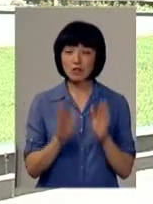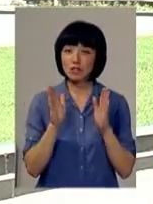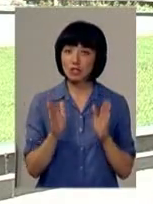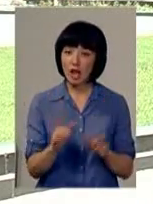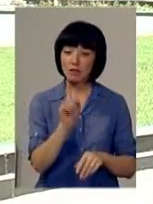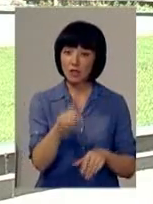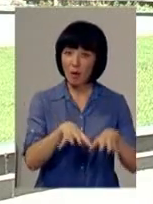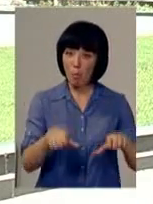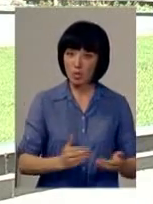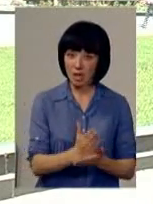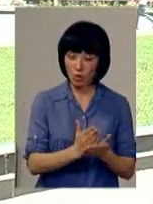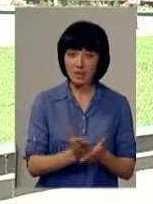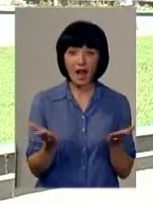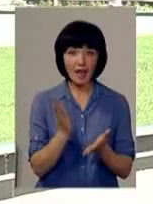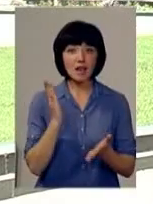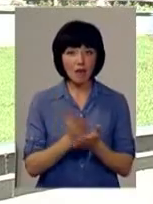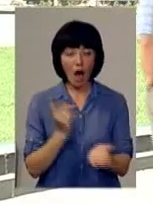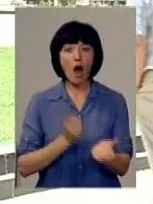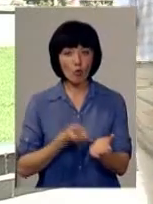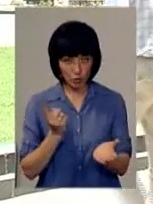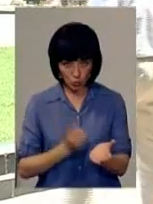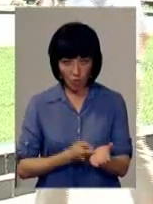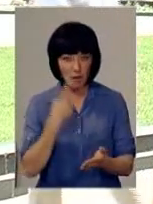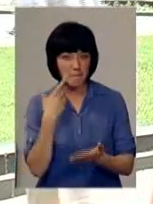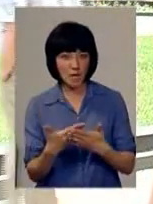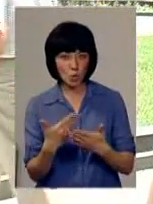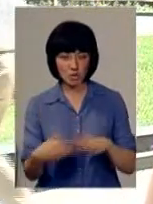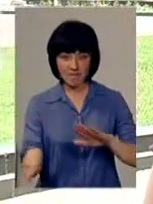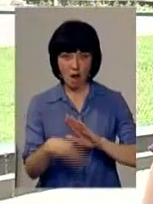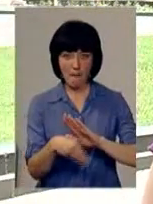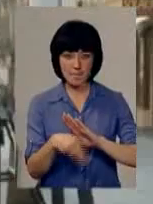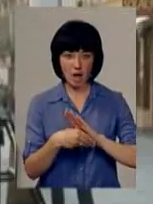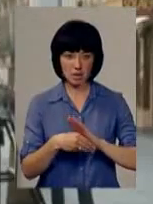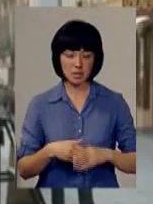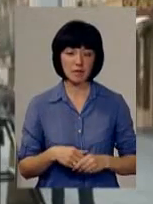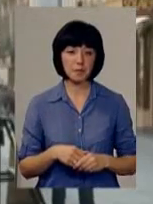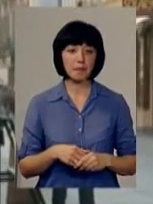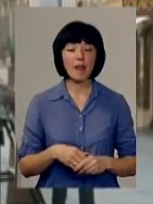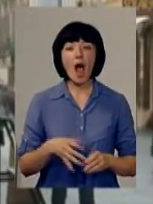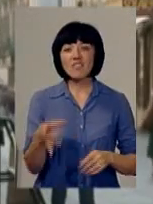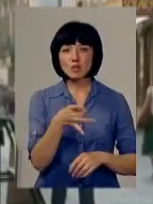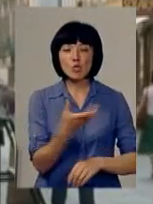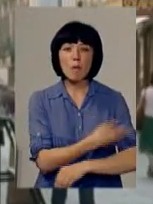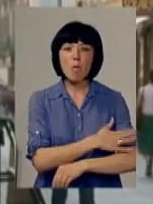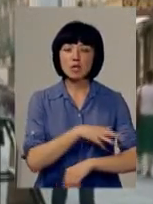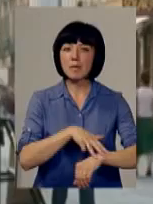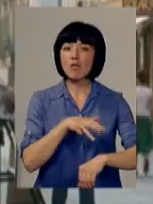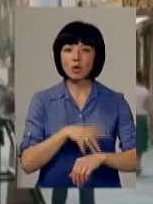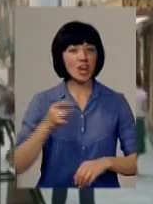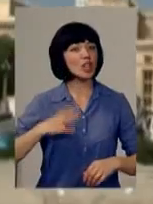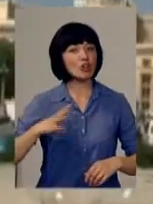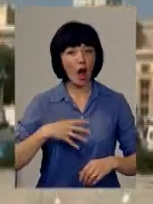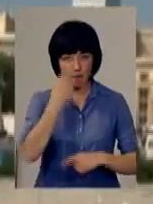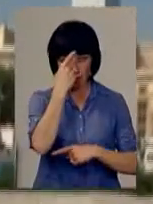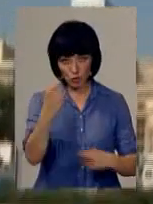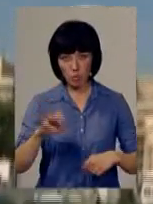до тих посадовців, стосовно яких є аргументовані підозри у хабарництві. У Республіці Польща правоохоронці не чекають,